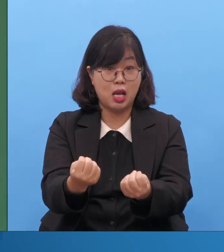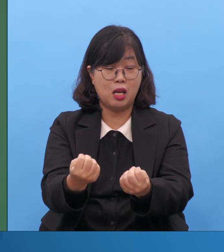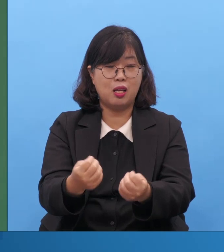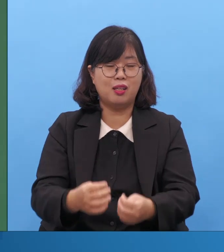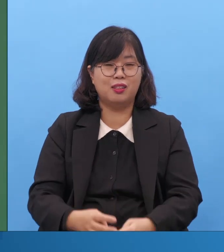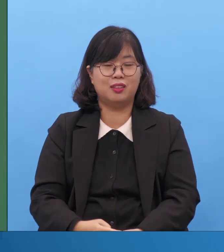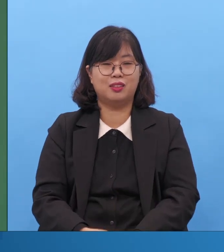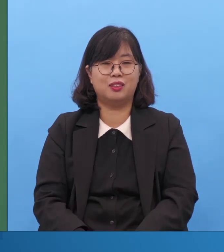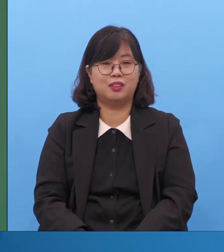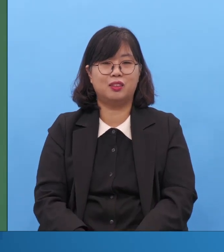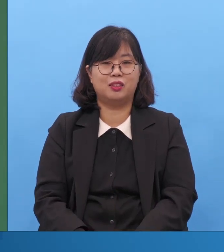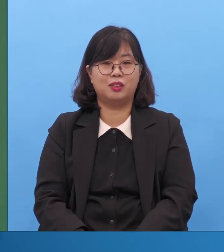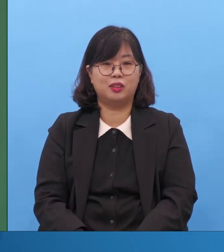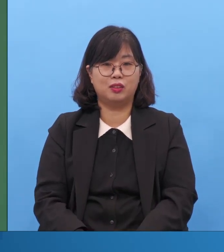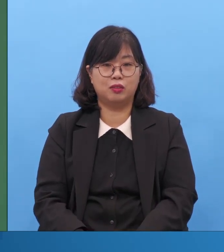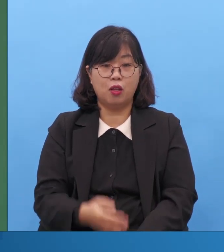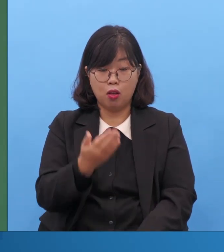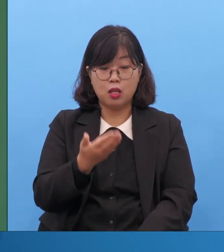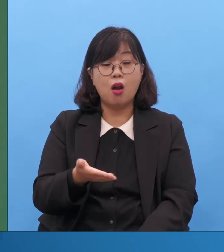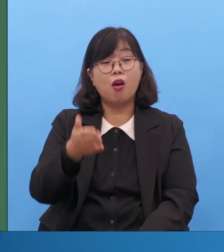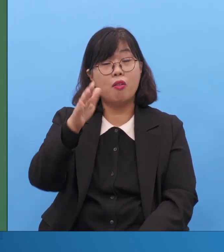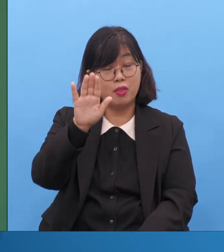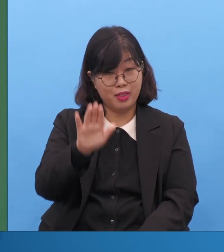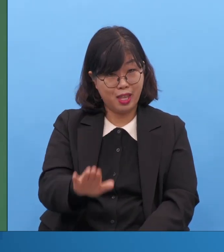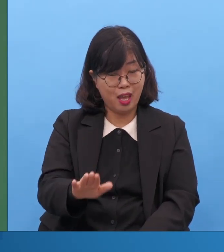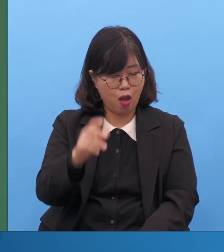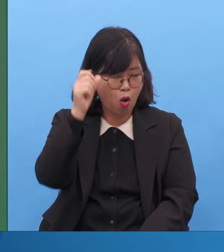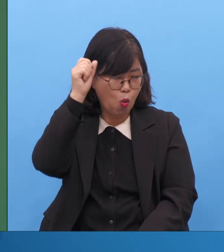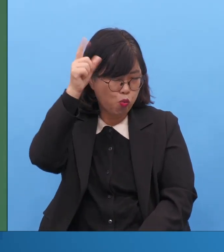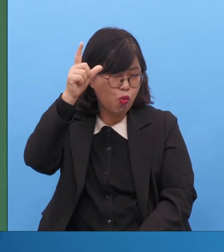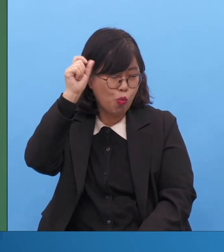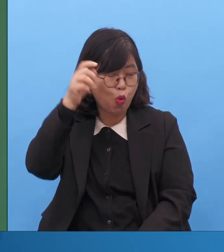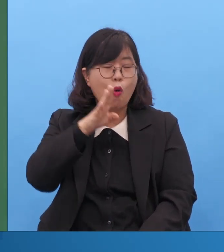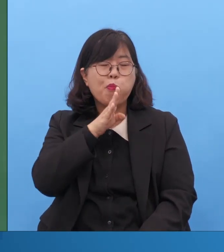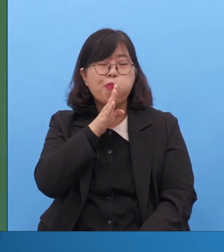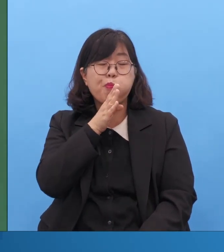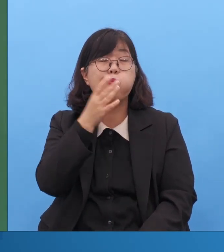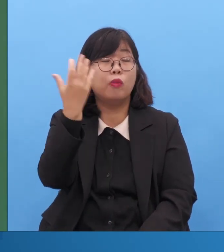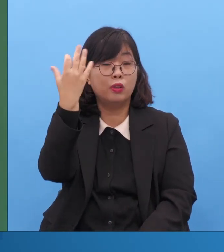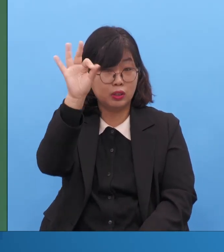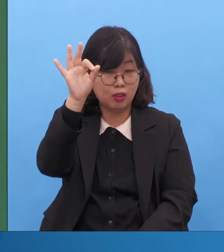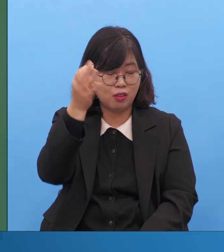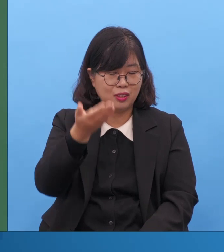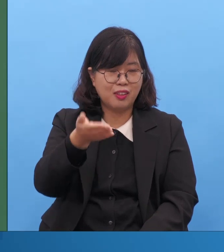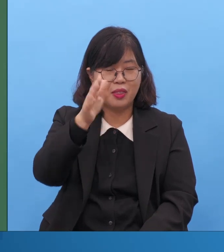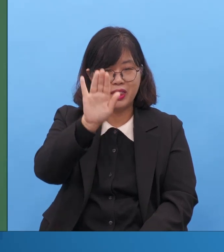그분들은 그 일만 하지 그 일만 하다 죽어요 그러나 익을 못 하는 겁니다